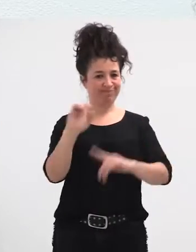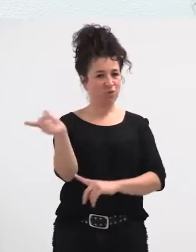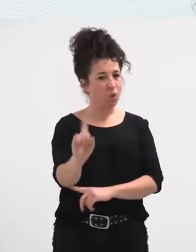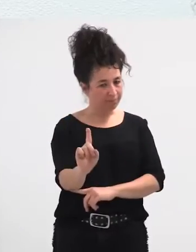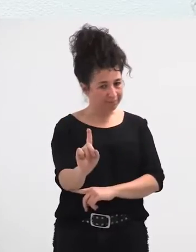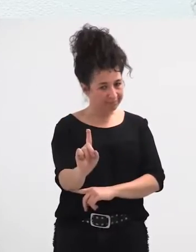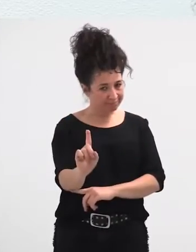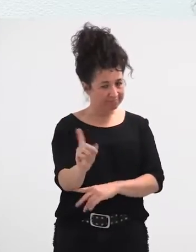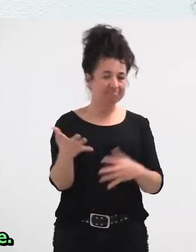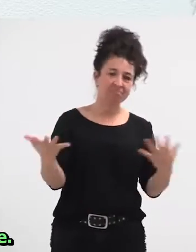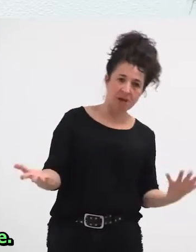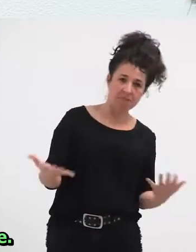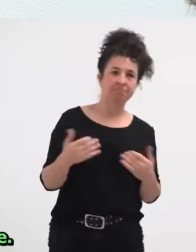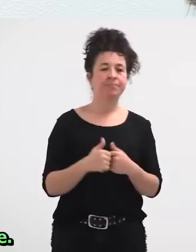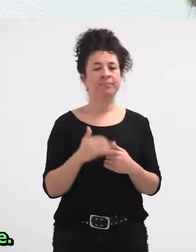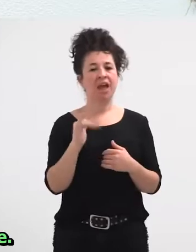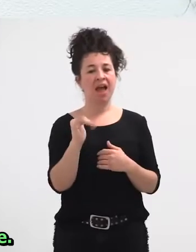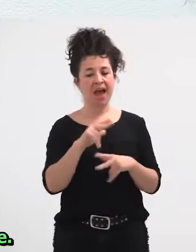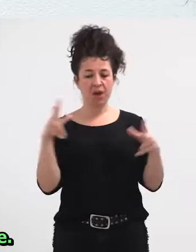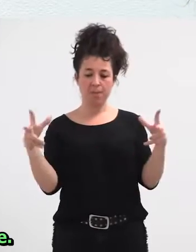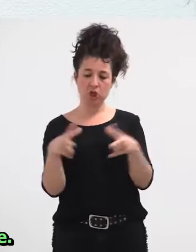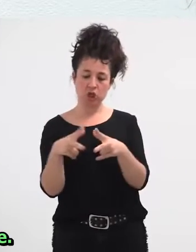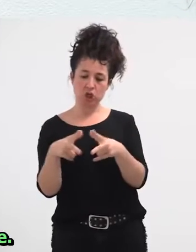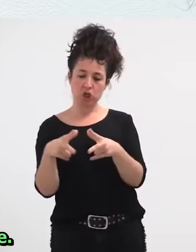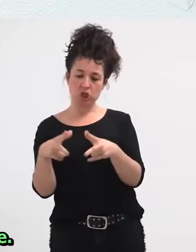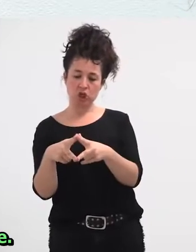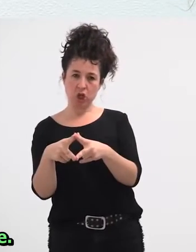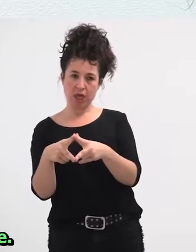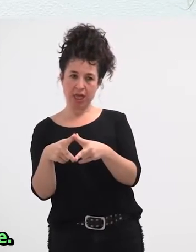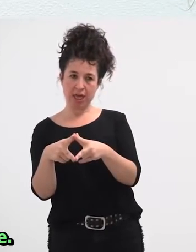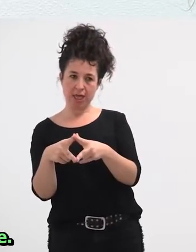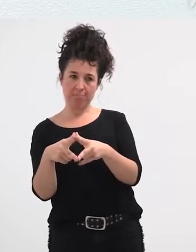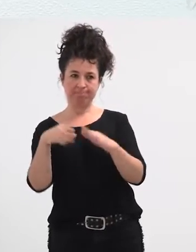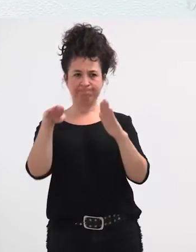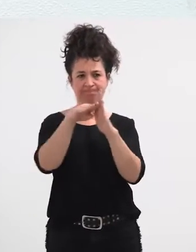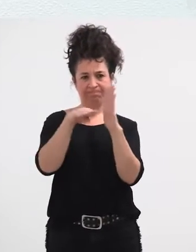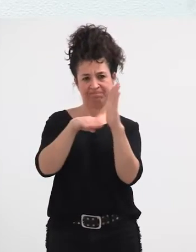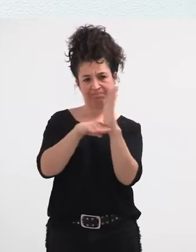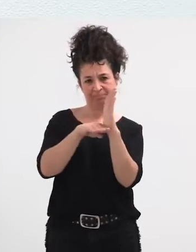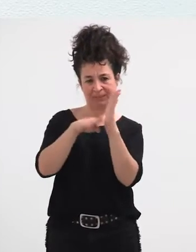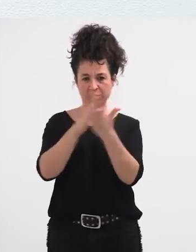beste bueno, bizartearen estratifikazioaren antzerkia undi badela esango genuke